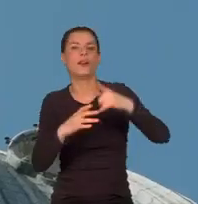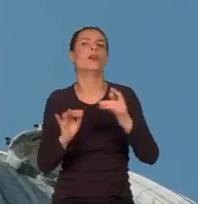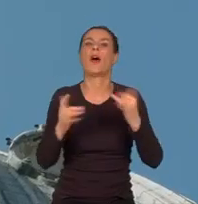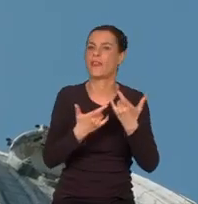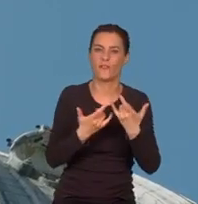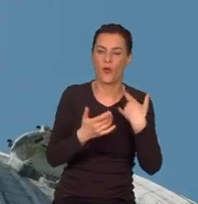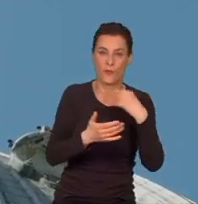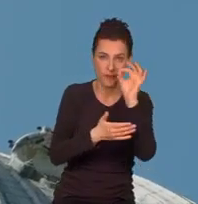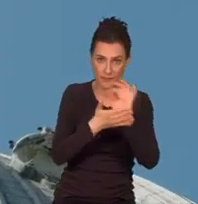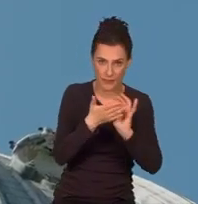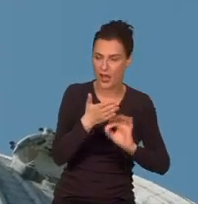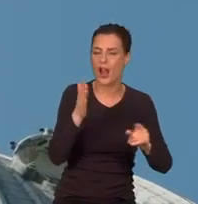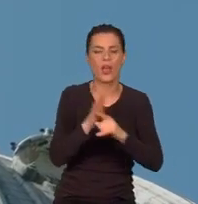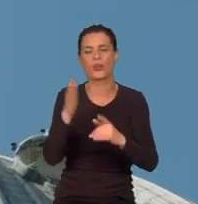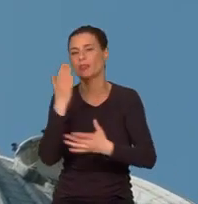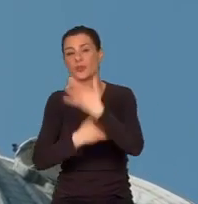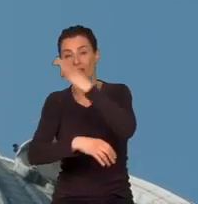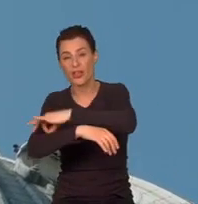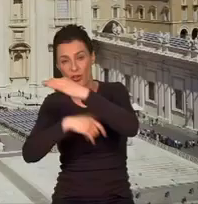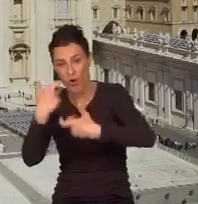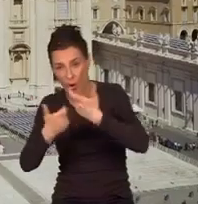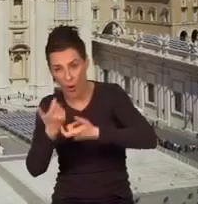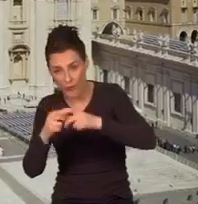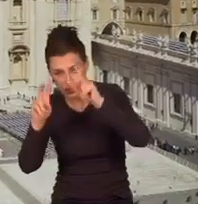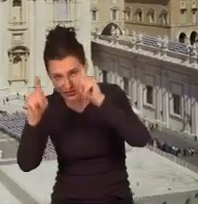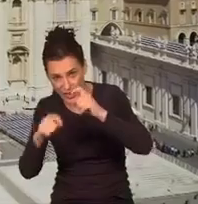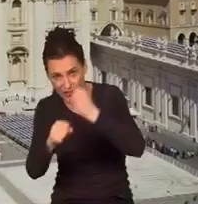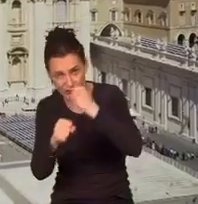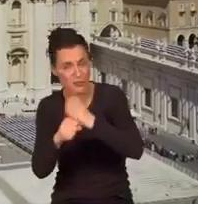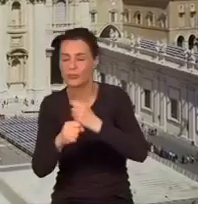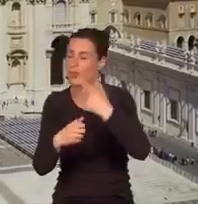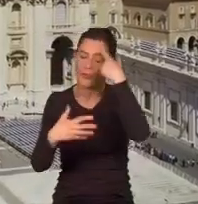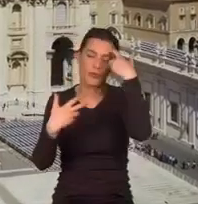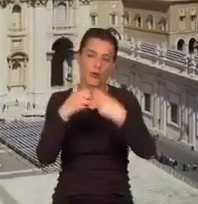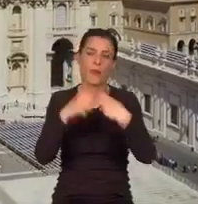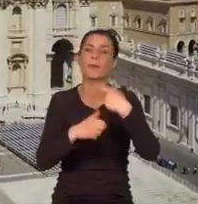ale stał się koszmarem architekta, który go wdrażał. Berniniego.